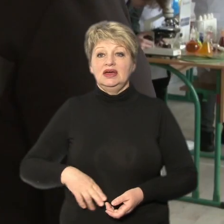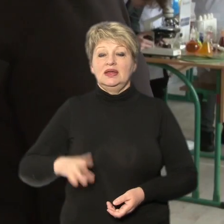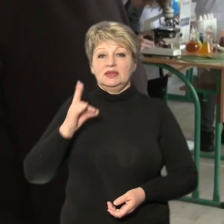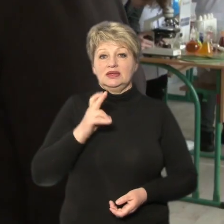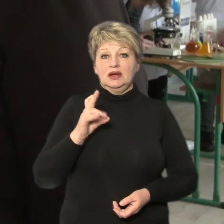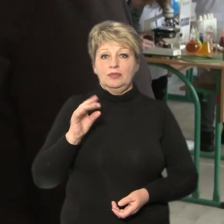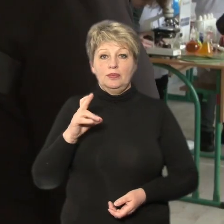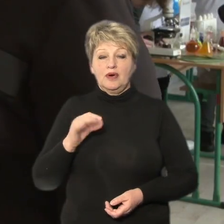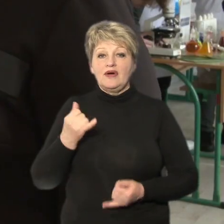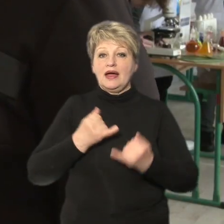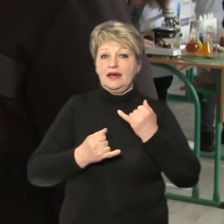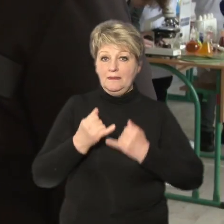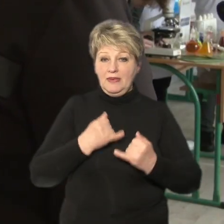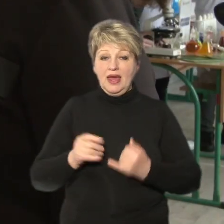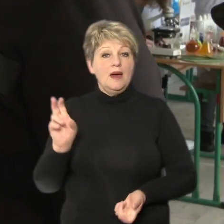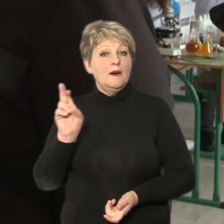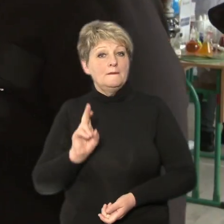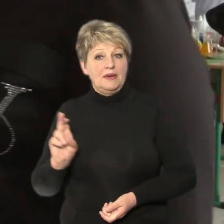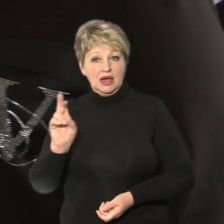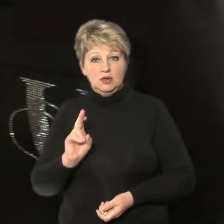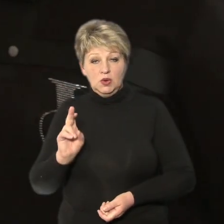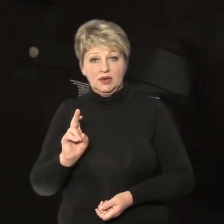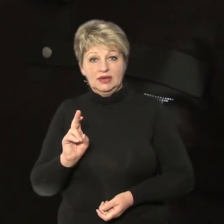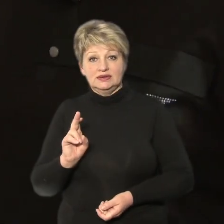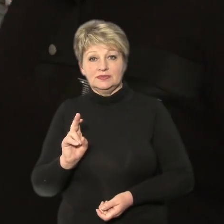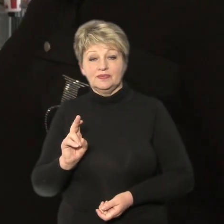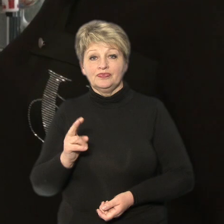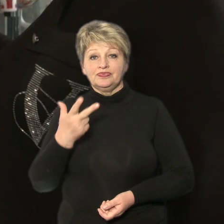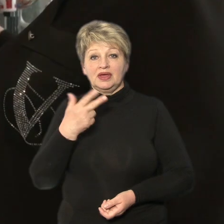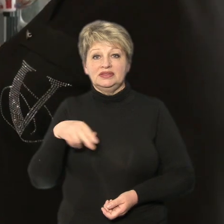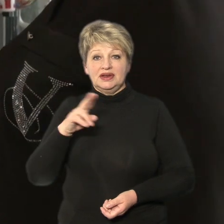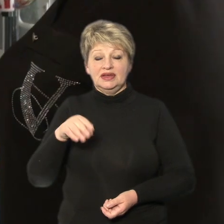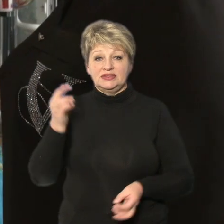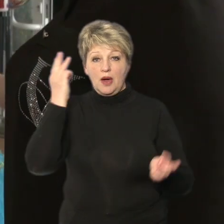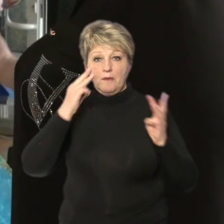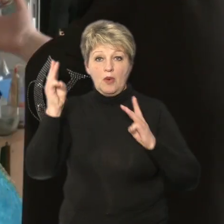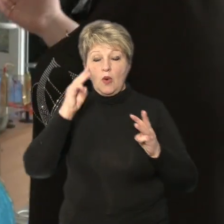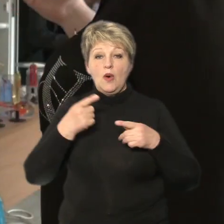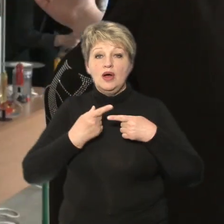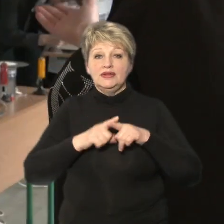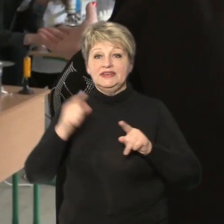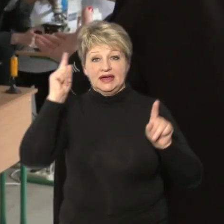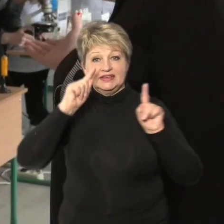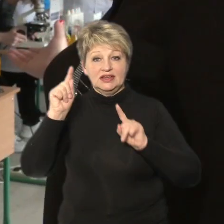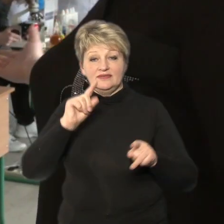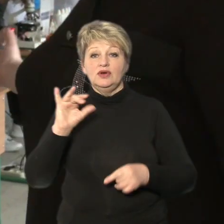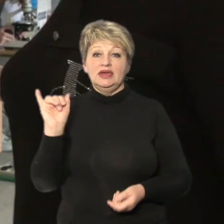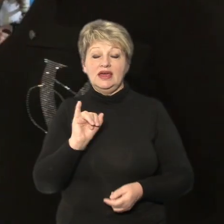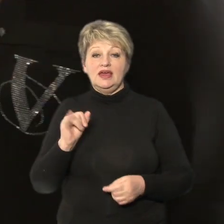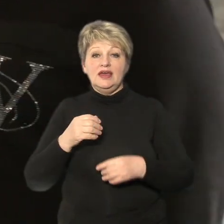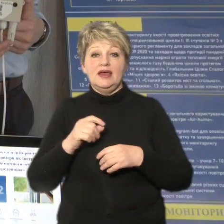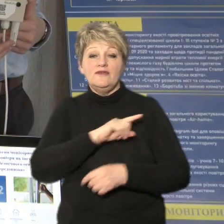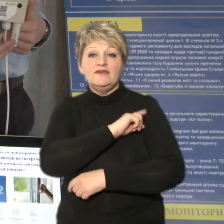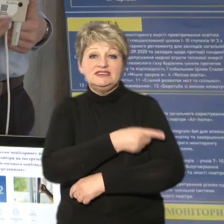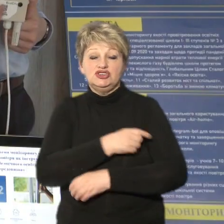Це хімічна лабораторія, біологічна лабораторія, 3D-моделінг, технічна творчість і, звичайно, фізична